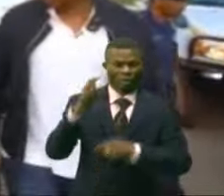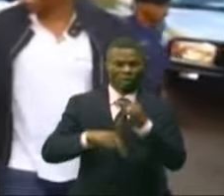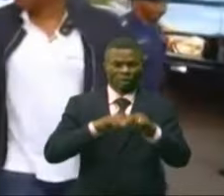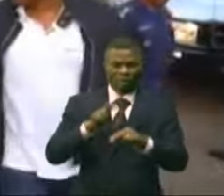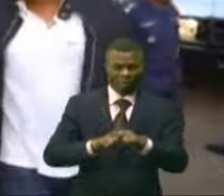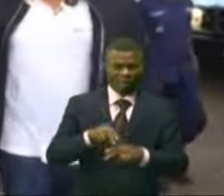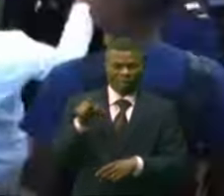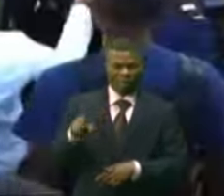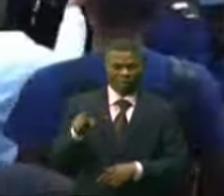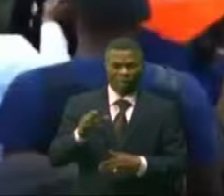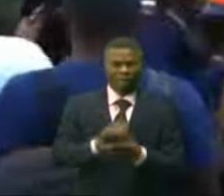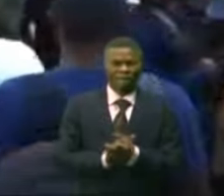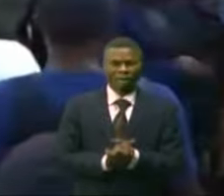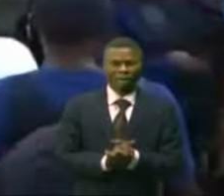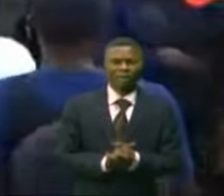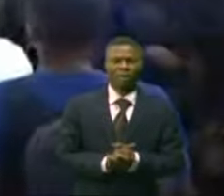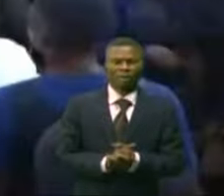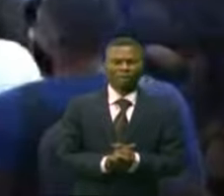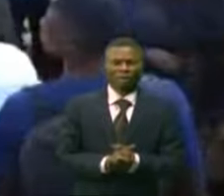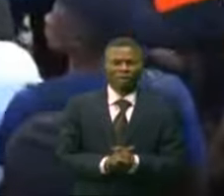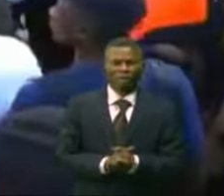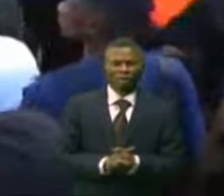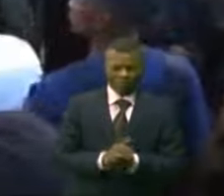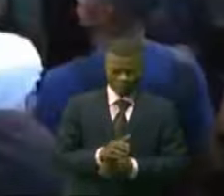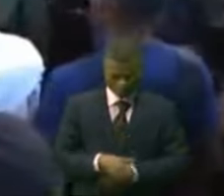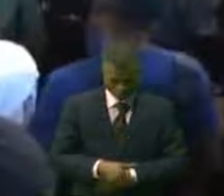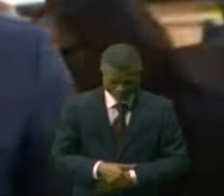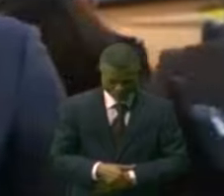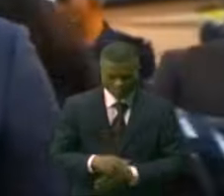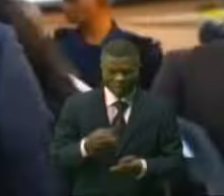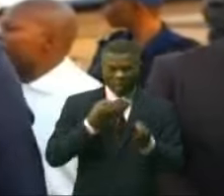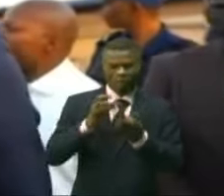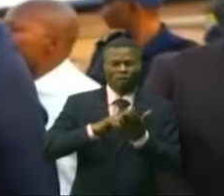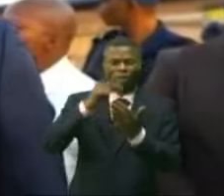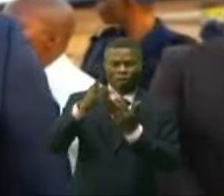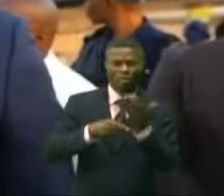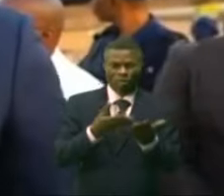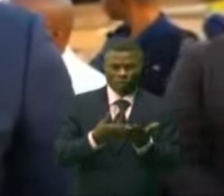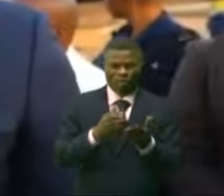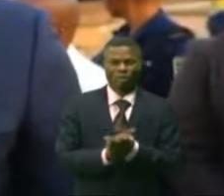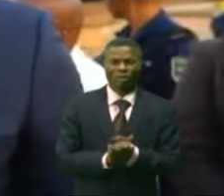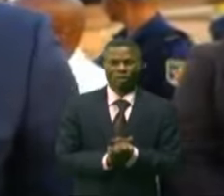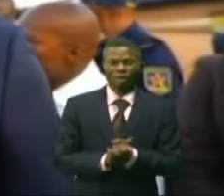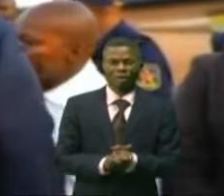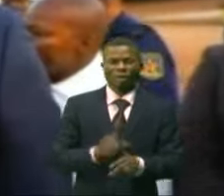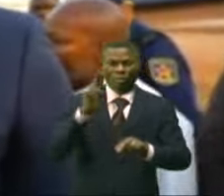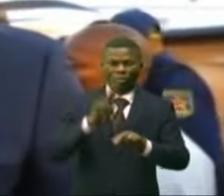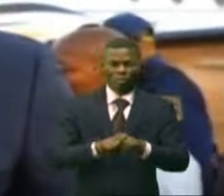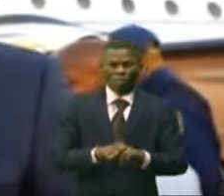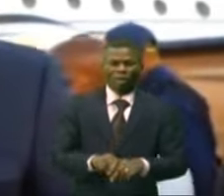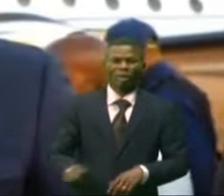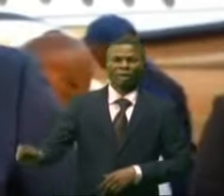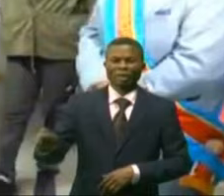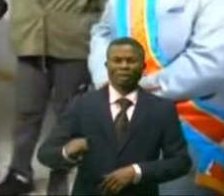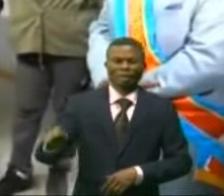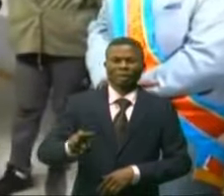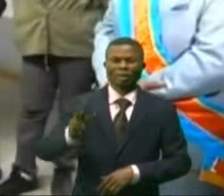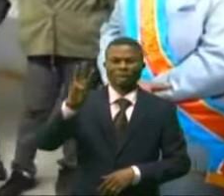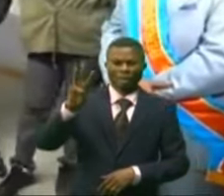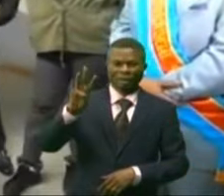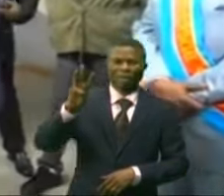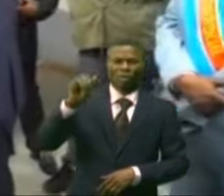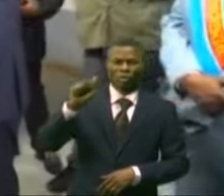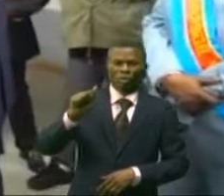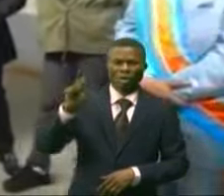Pakabomba Pignamounoumé, qui décline son agenda. Ici, sur le territoire de Ouatsa, nous allons visiter les